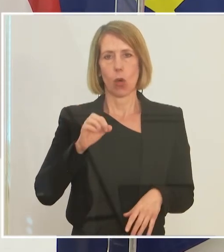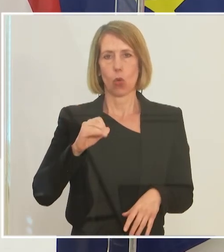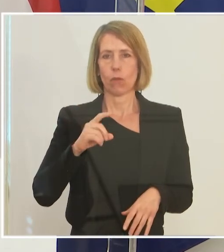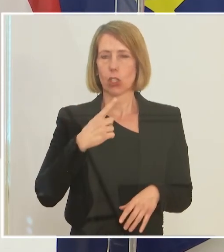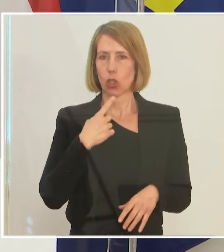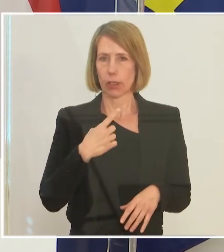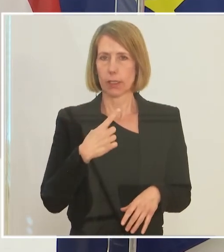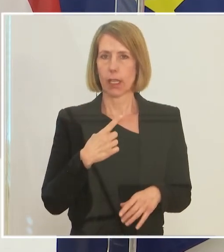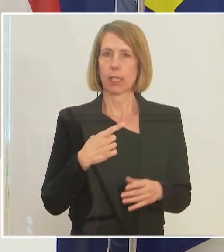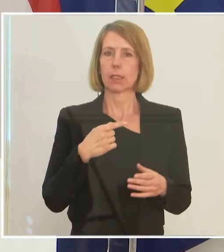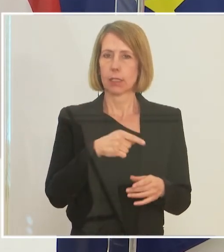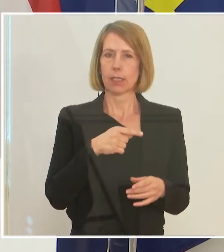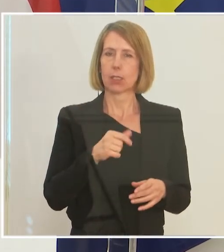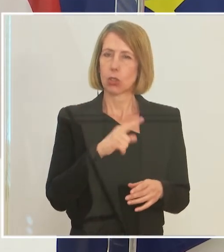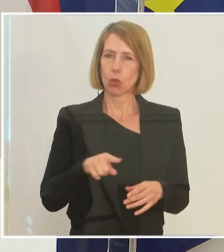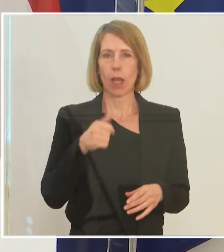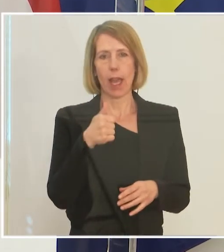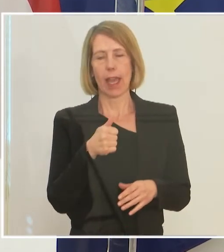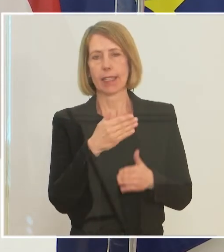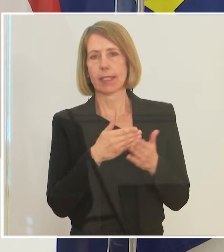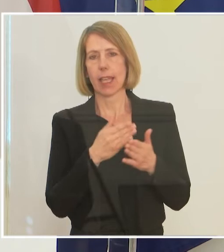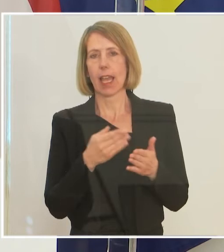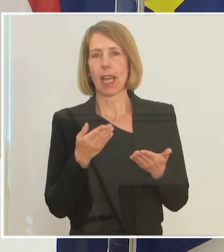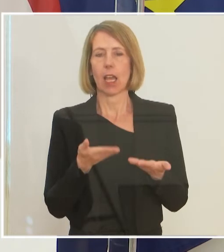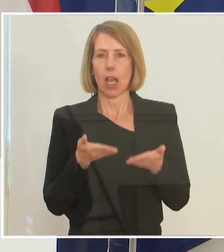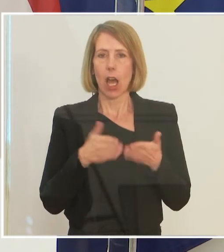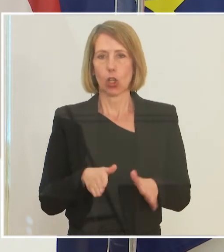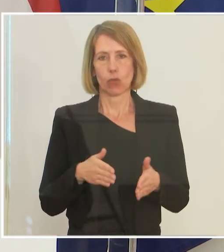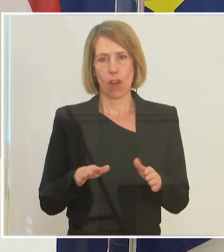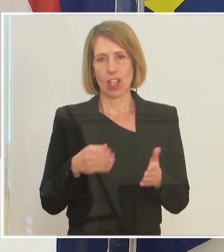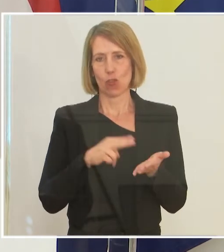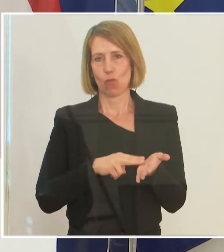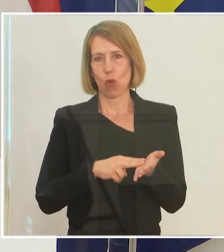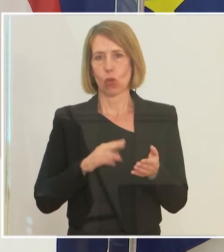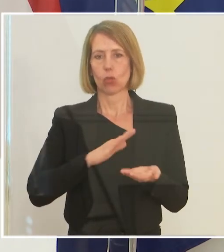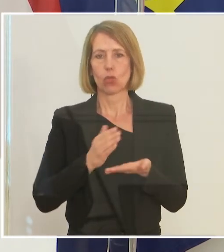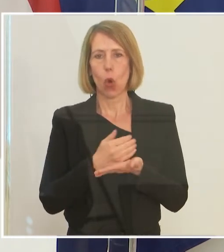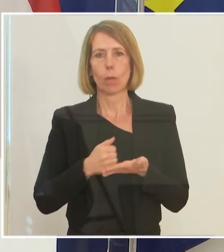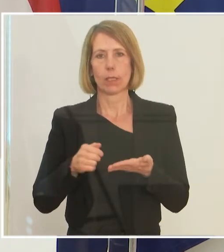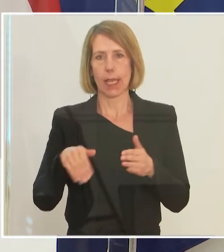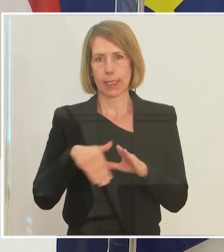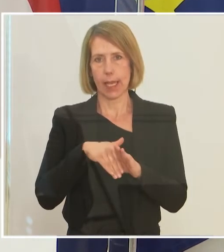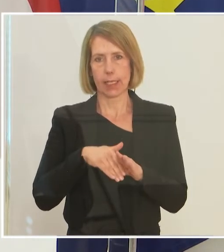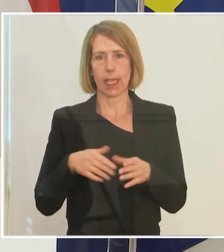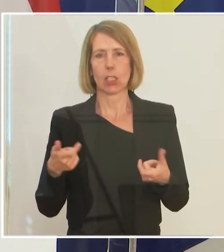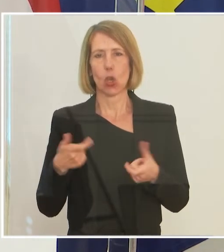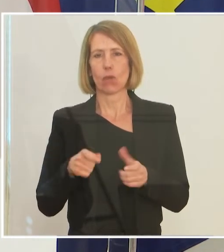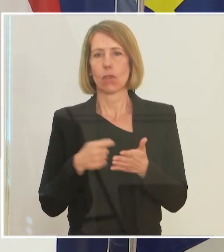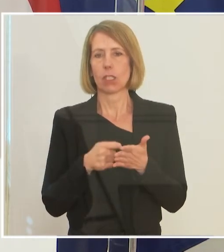ein System von Unternehmenshilfen, Ausfallsbonus, Umsatzersatz, die Fixkostenzuschüsse.